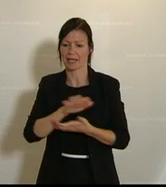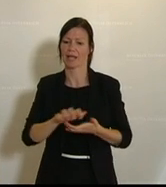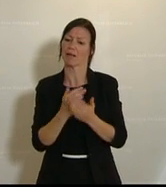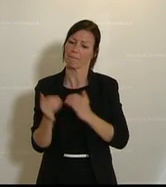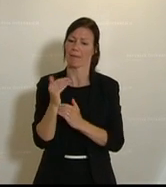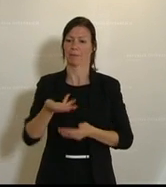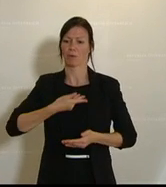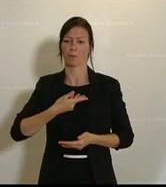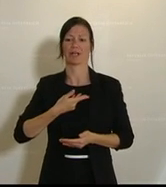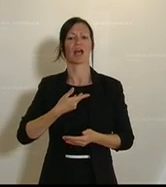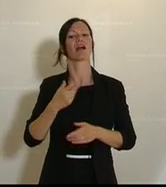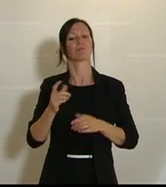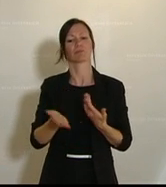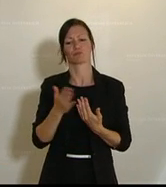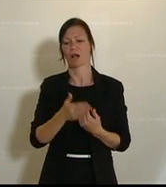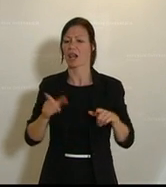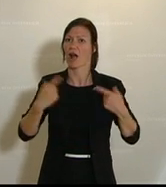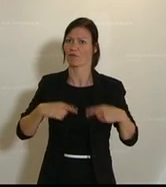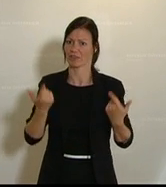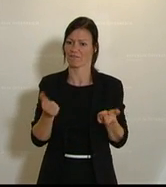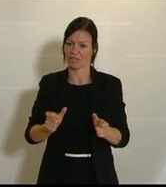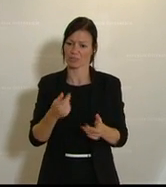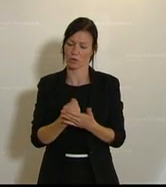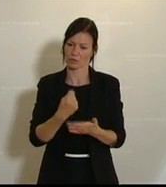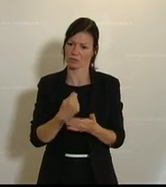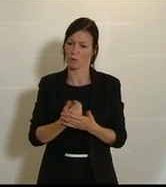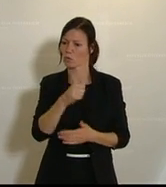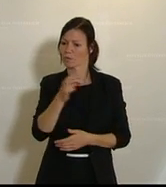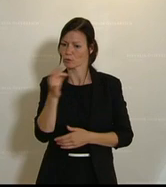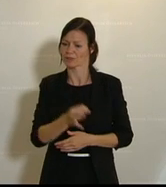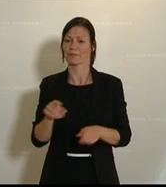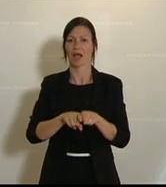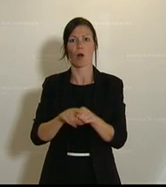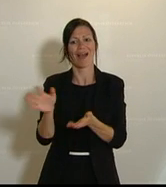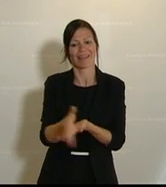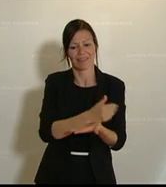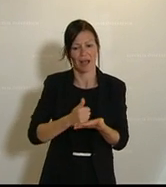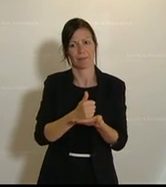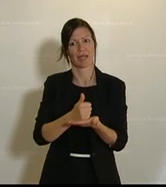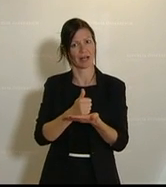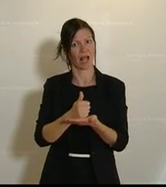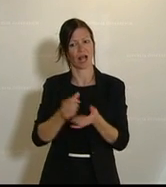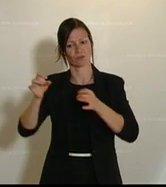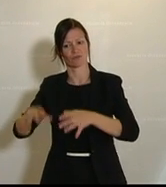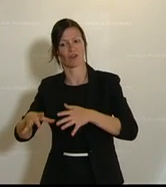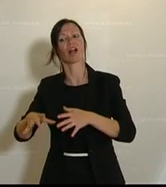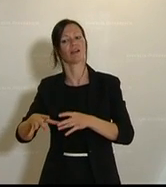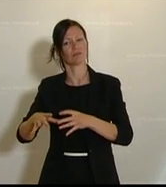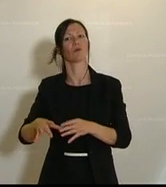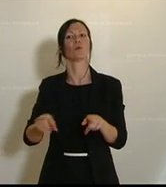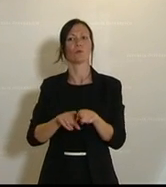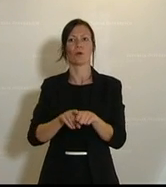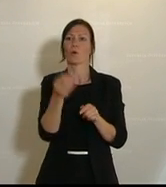Prozent sowie die Einnahmeausfälle und einen entsprechenden Unternehmerlohn für die